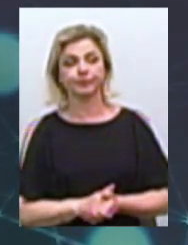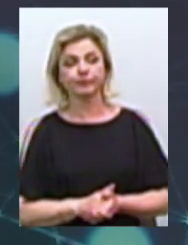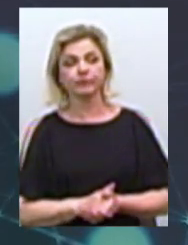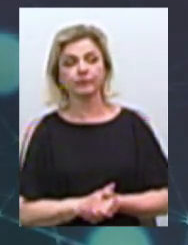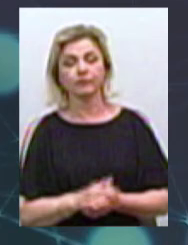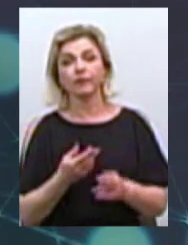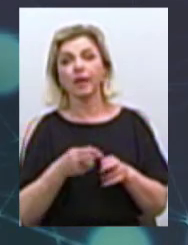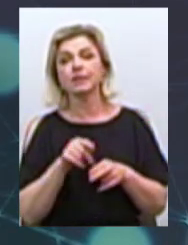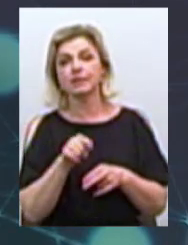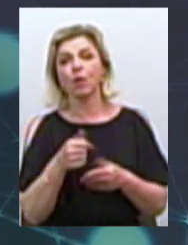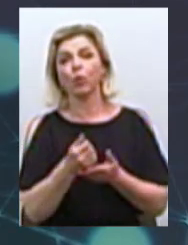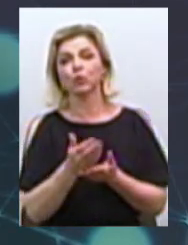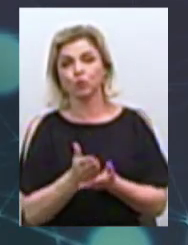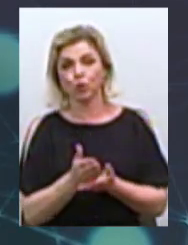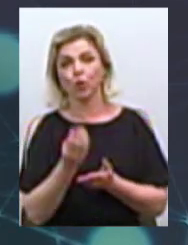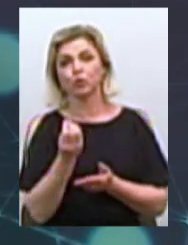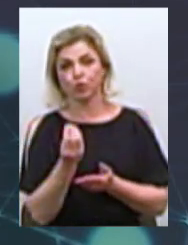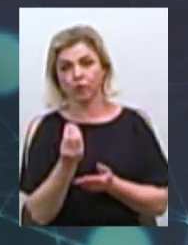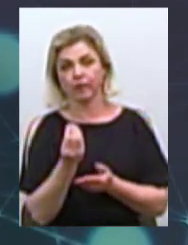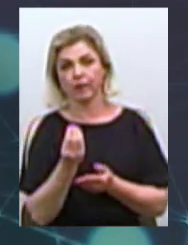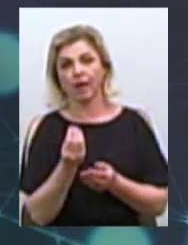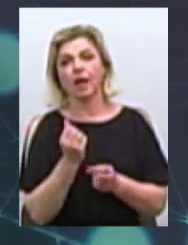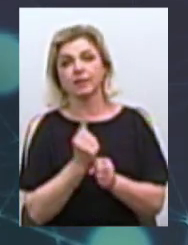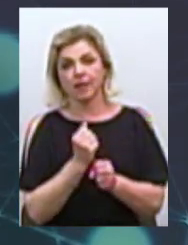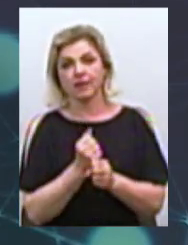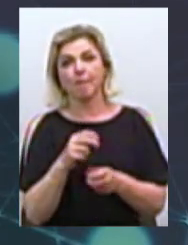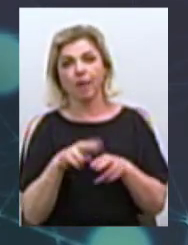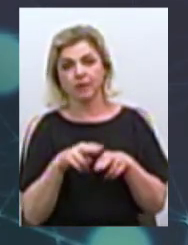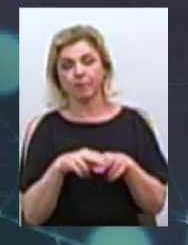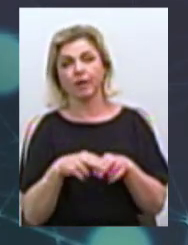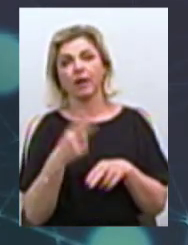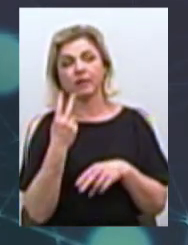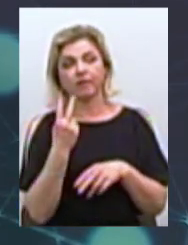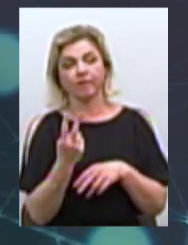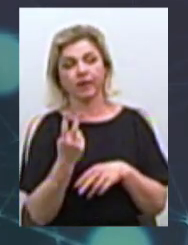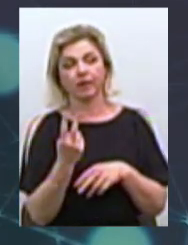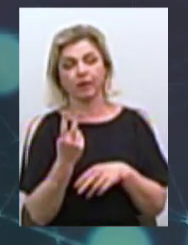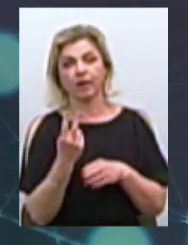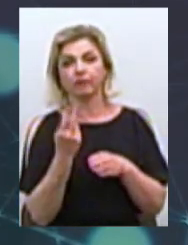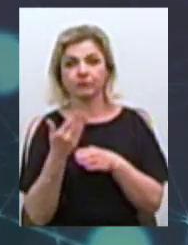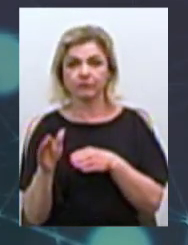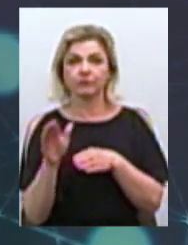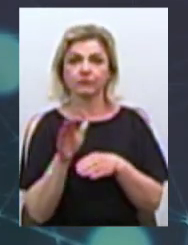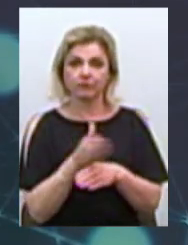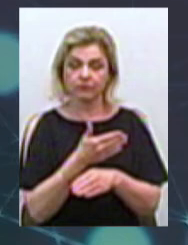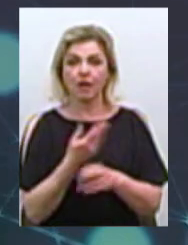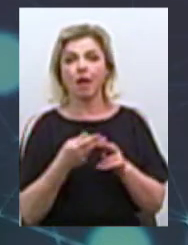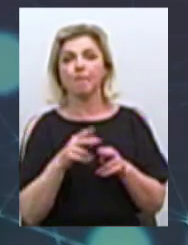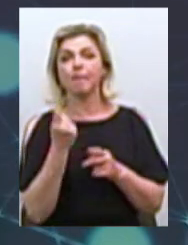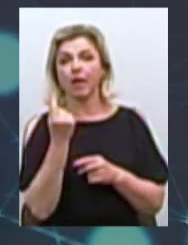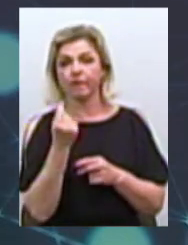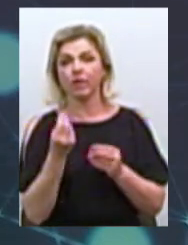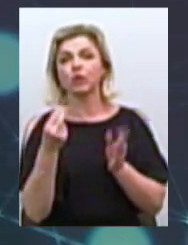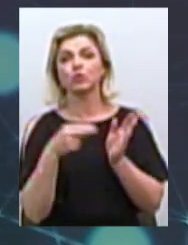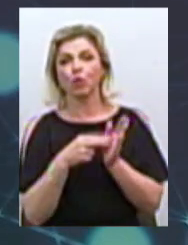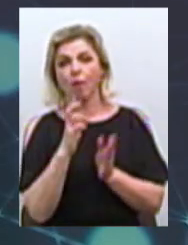адміністративна послуга, вартість виготовлення паспорта складається із двох складових. Перше, це вартість самого